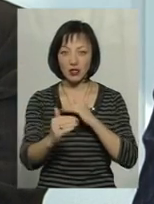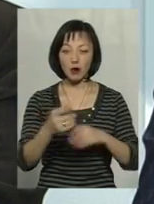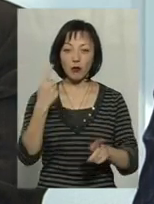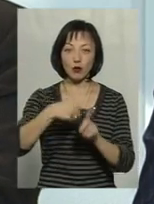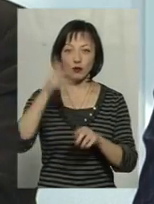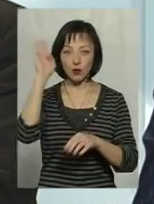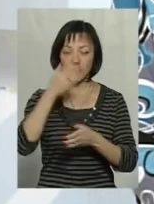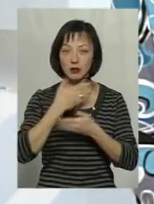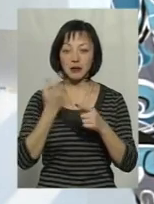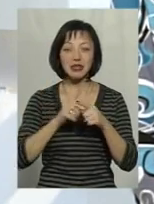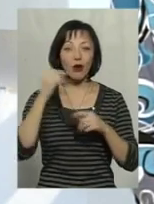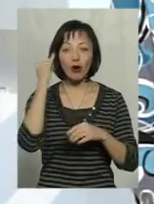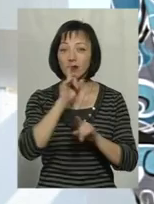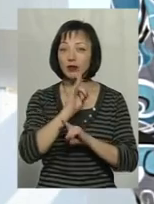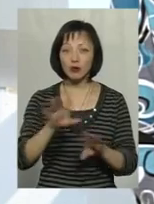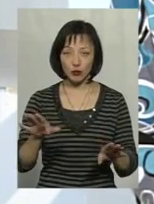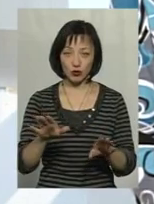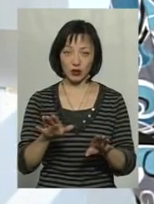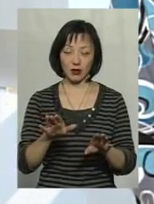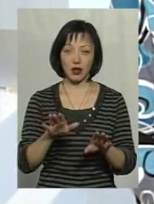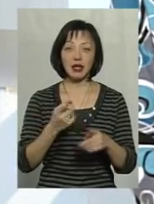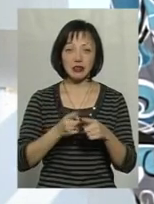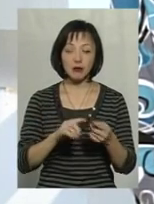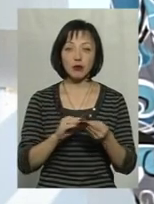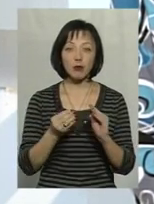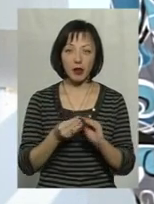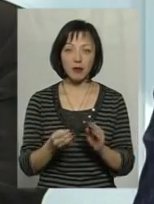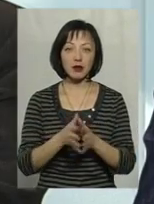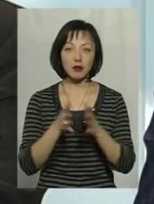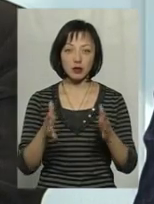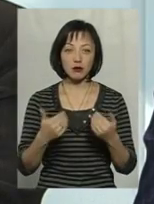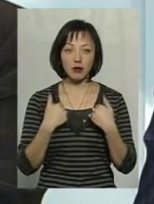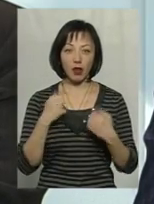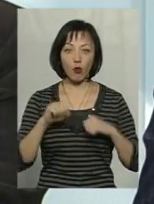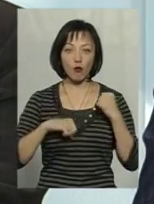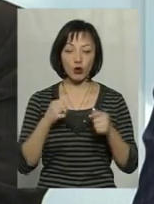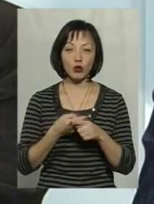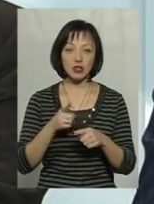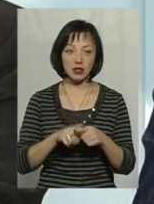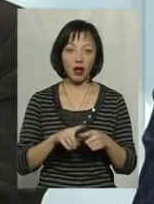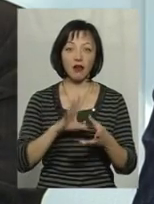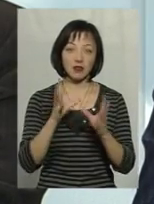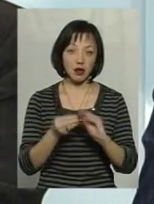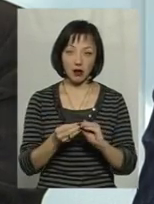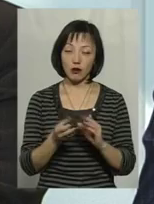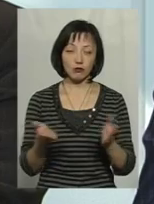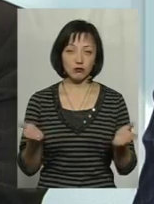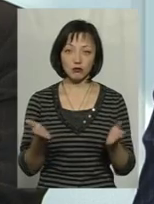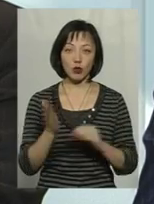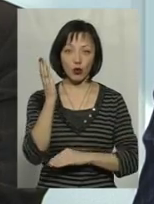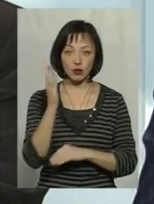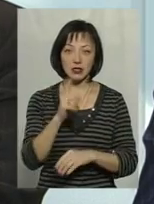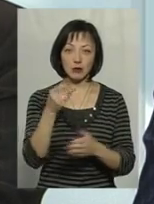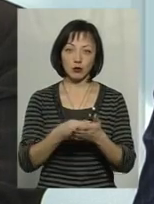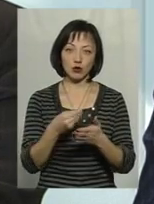взагалі цих корів не буде, і ми все виріжемо, худоби немає. І це проблема. От найбільше, що мене обурило ця. А взагальному, проголосували